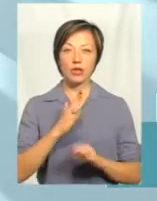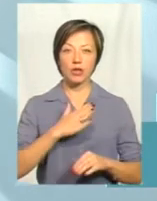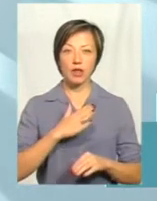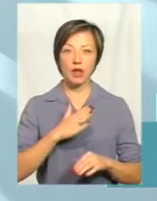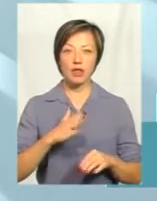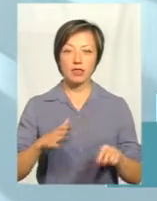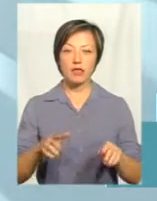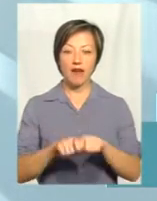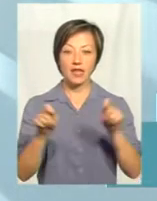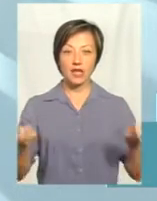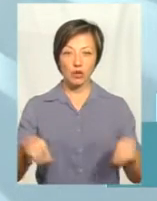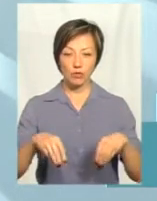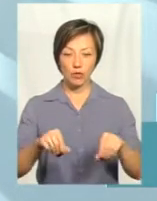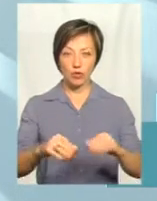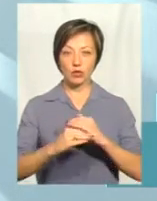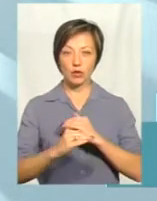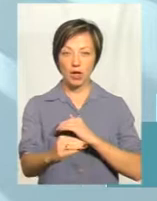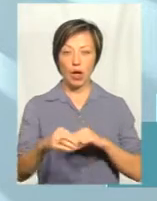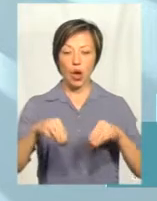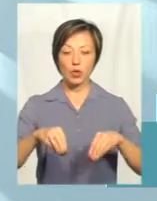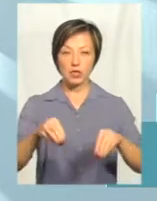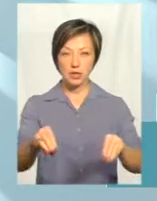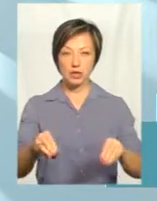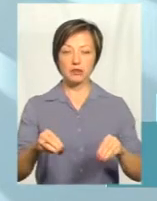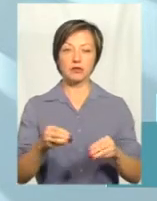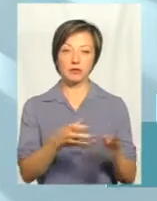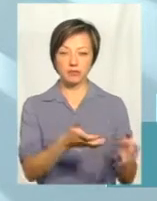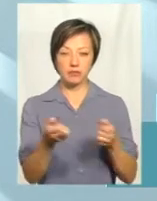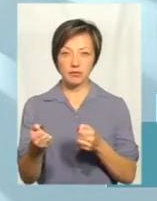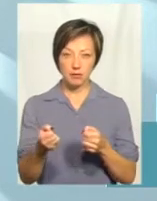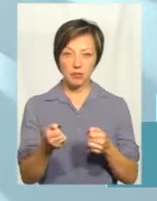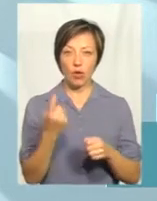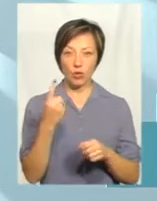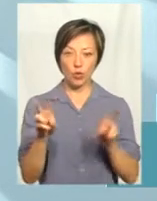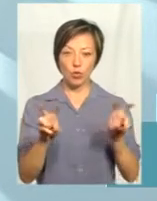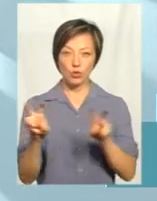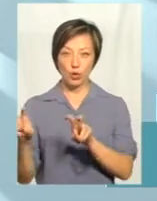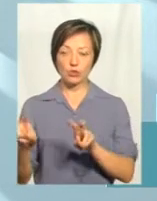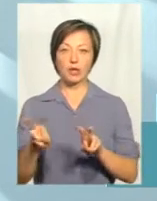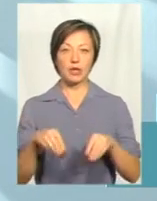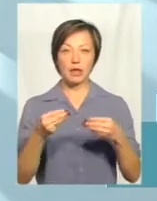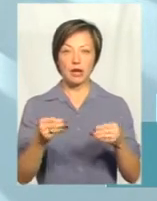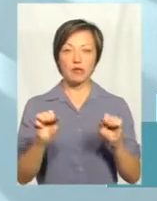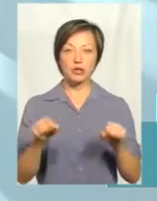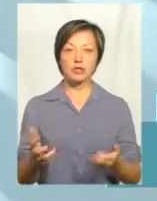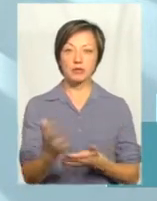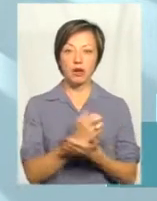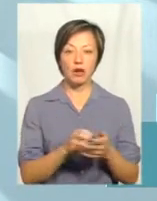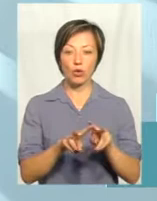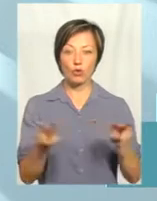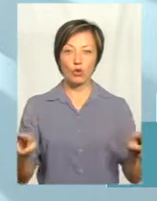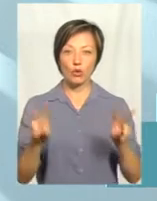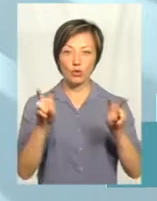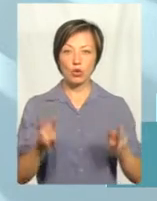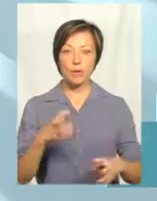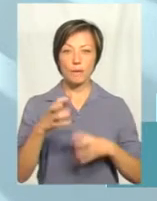на відкритому ґрунті. Але теж беруть розсаду з розсадного відділення. Розсада йде одного сорту. Вона дає їй можливість збирати одного сорту той